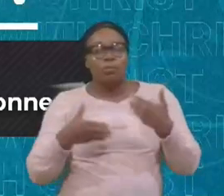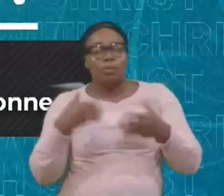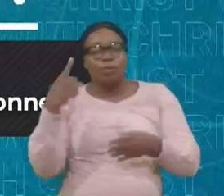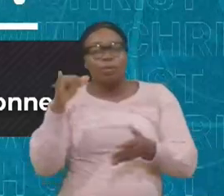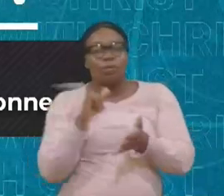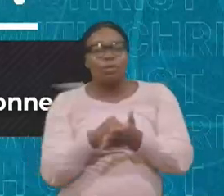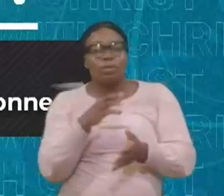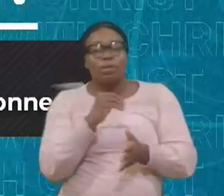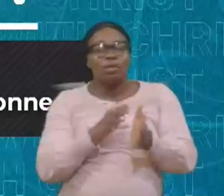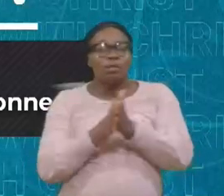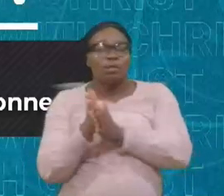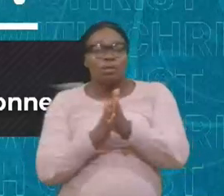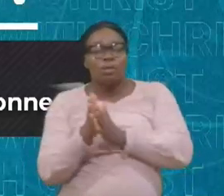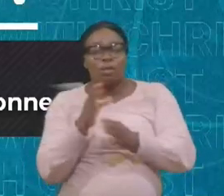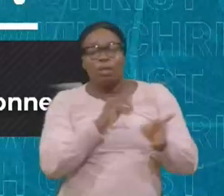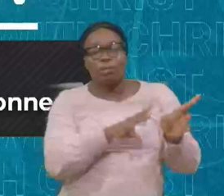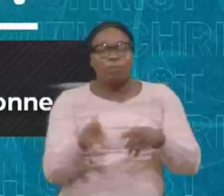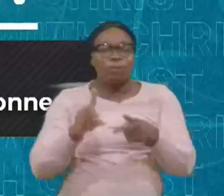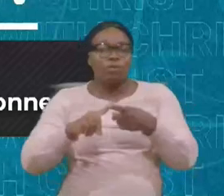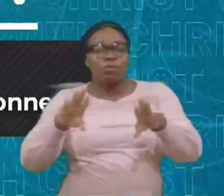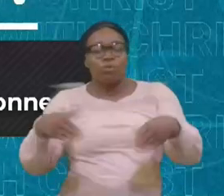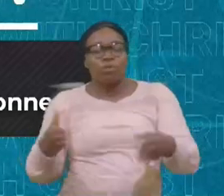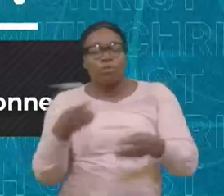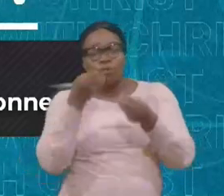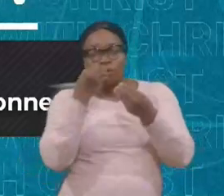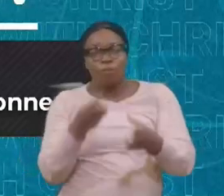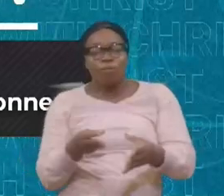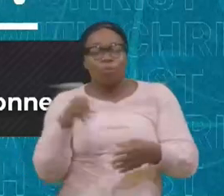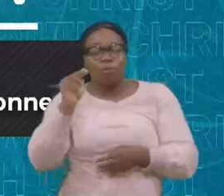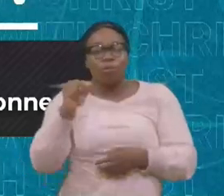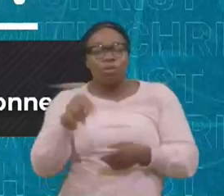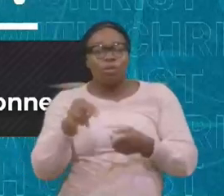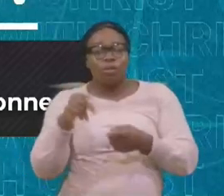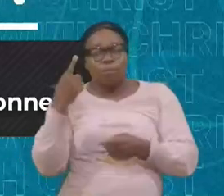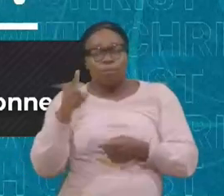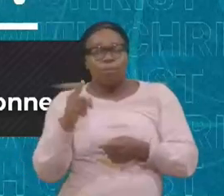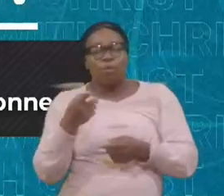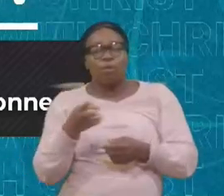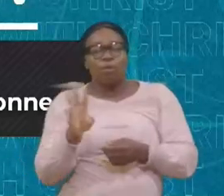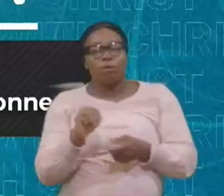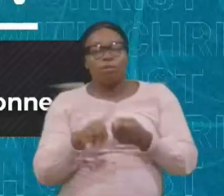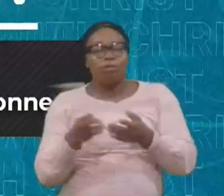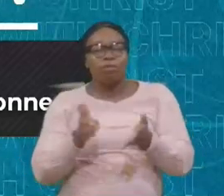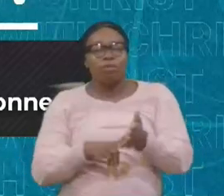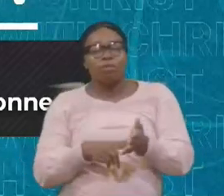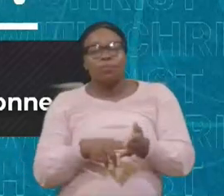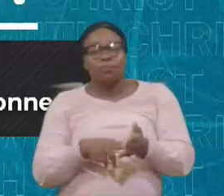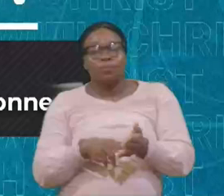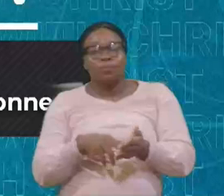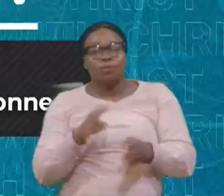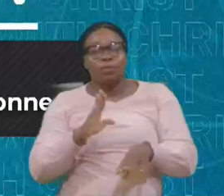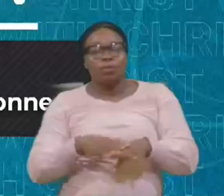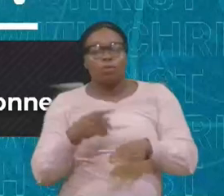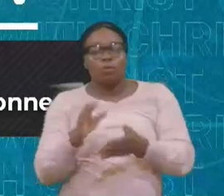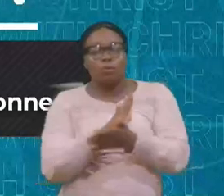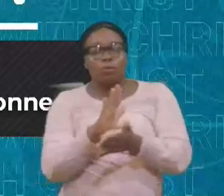Et soyez disposé, A donner, Toutes les informations, Qu'on vous demandera, Soyez honnête, Vous